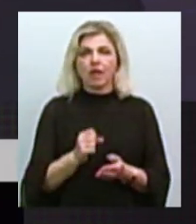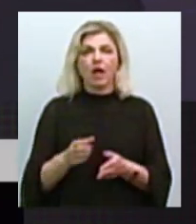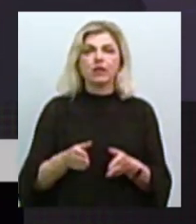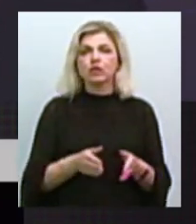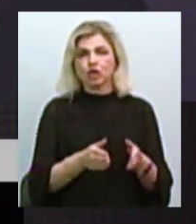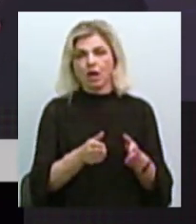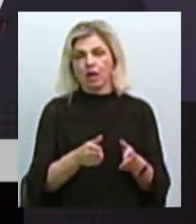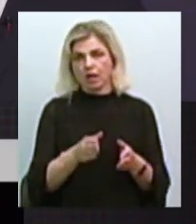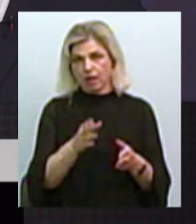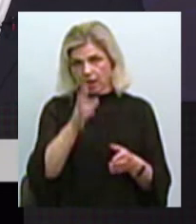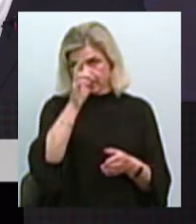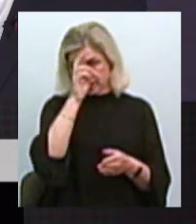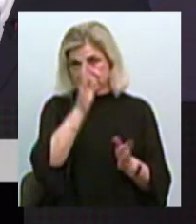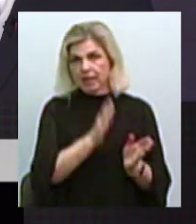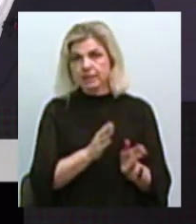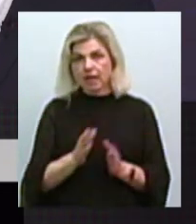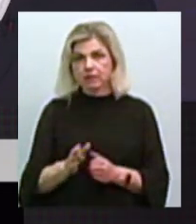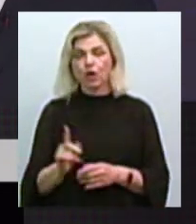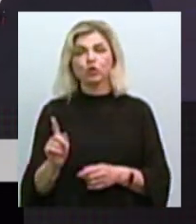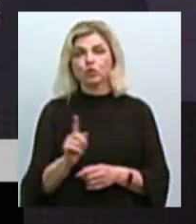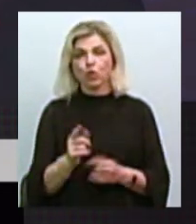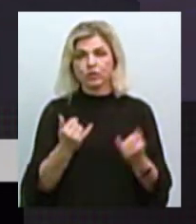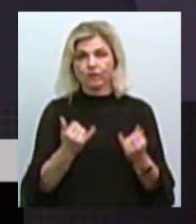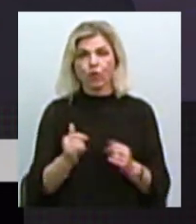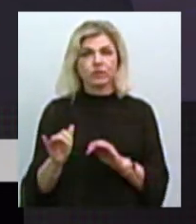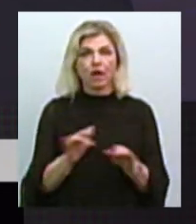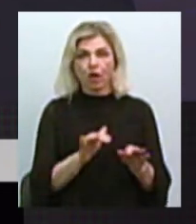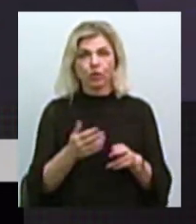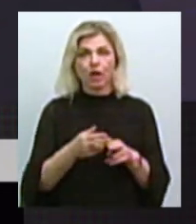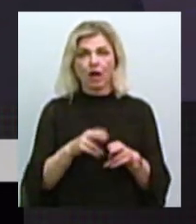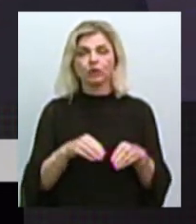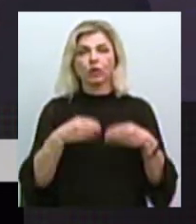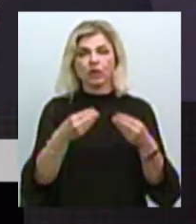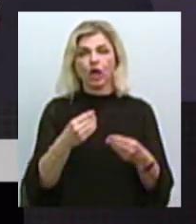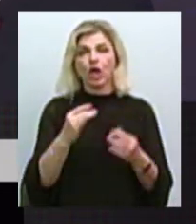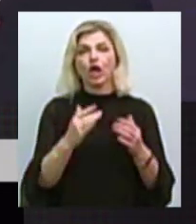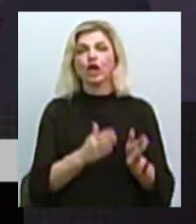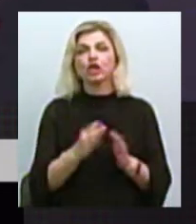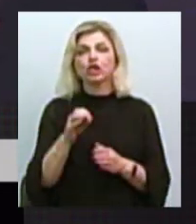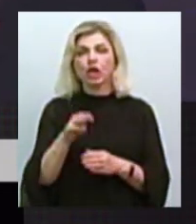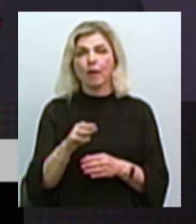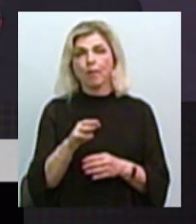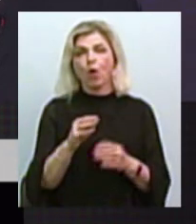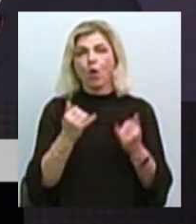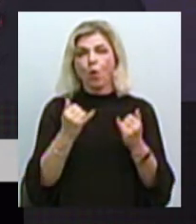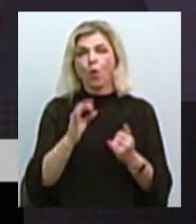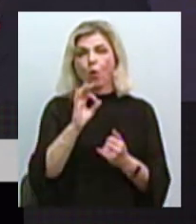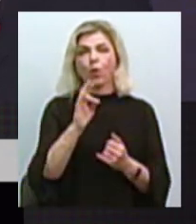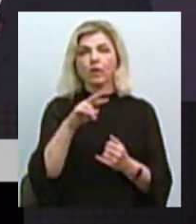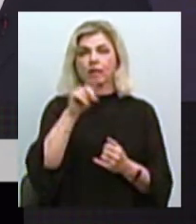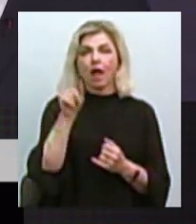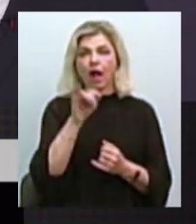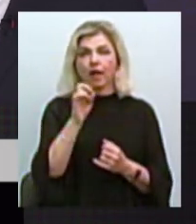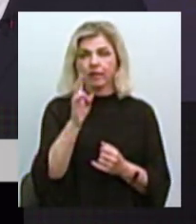Ви розумієте, про що я веду мову? Тому що сьогодні саме заходи, які подаються в режимі онлайн і в електронних мережах, вони на сьогодні досить важливі.